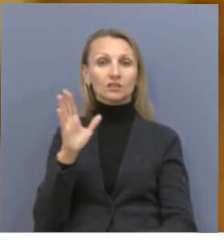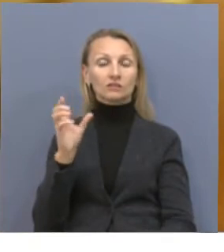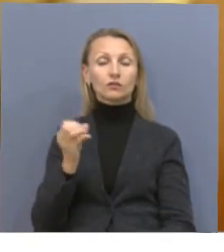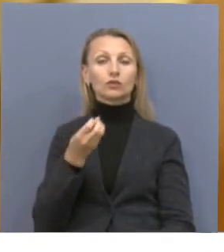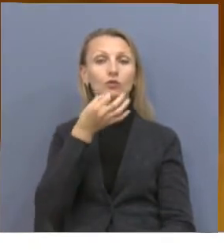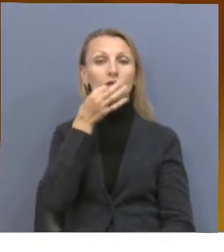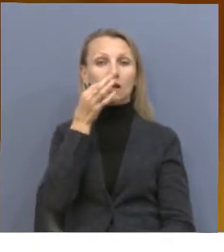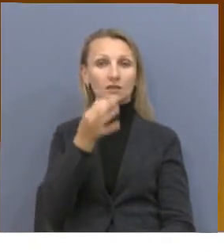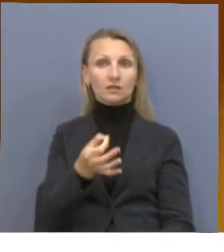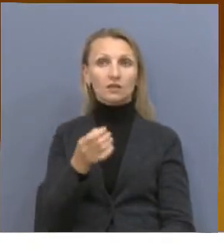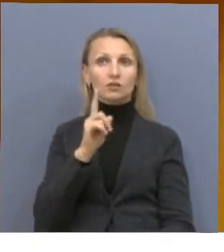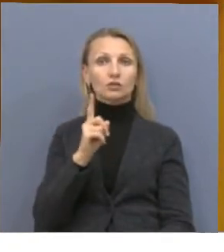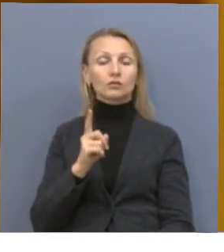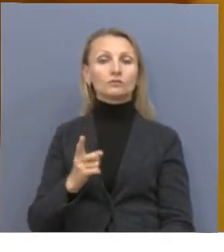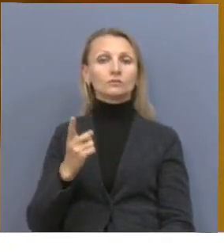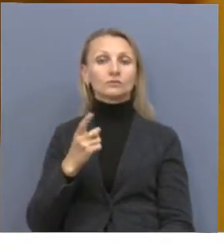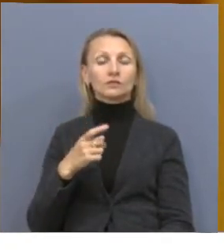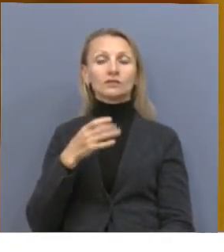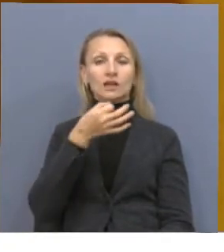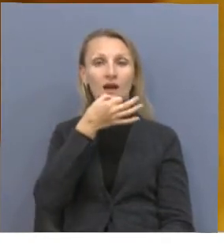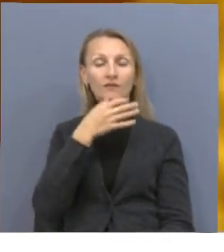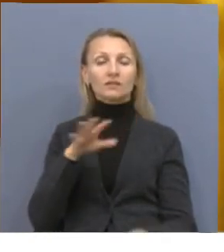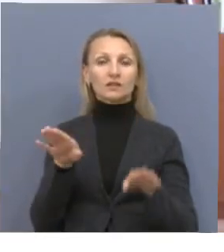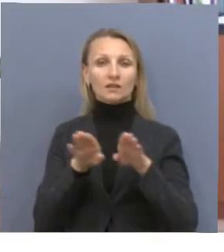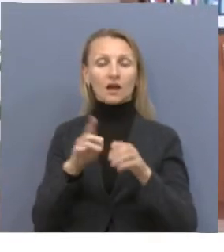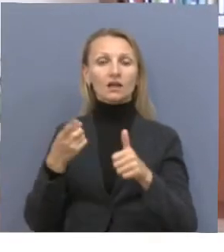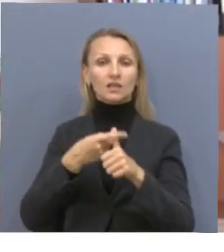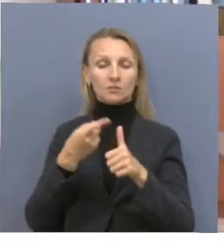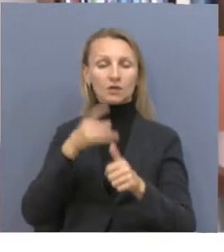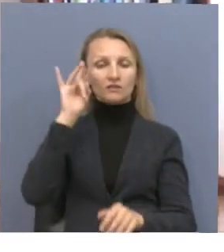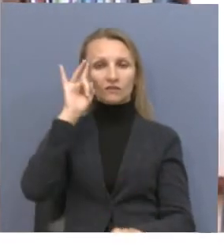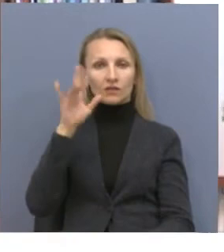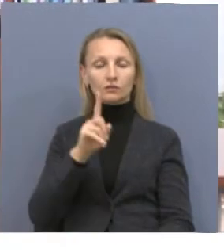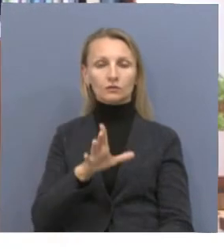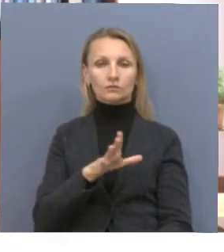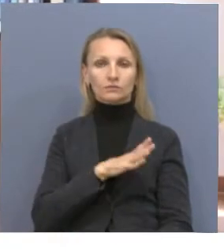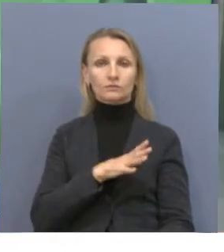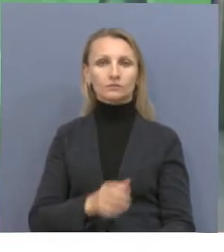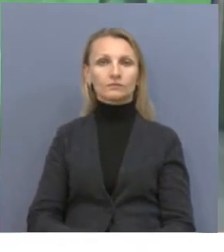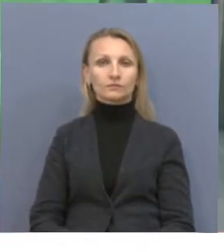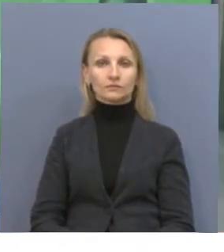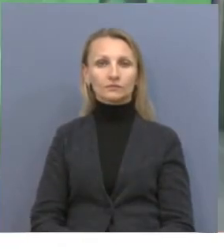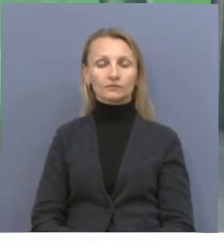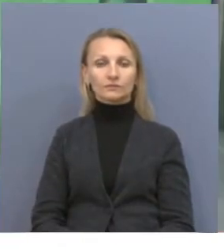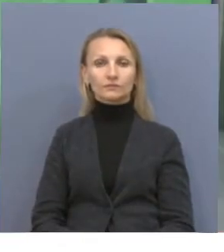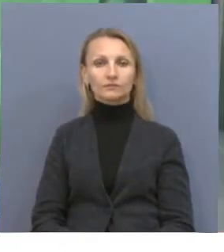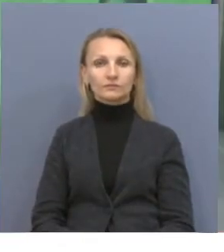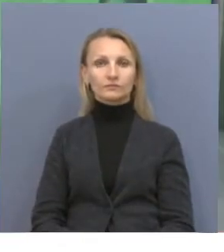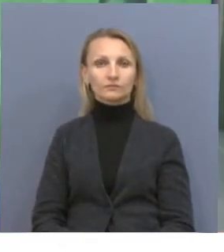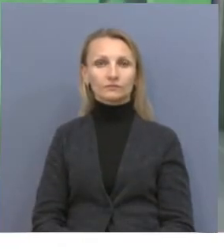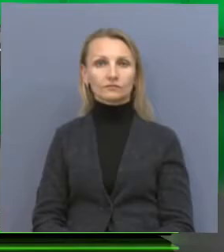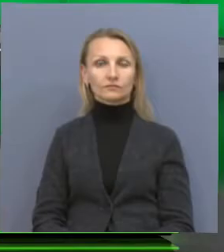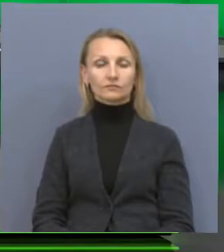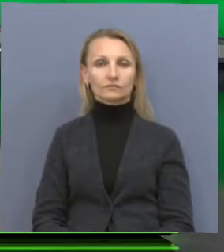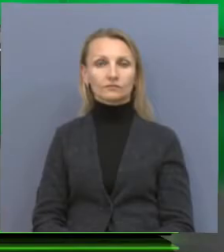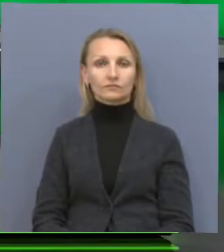подчеркнули, что им за честь прославлять имя своего наставника. Нурсултан Ибраев, Абзал Болтабаев, Сабарбек Кулатай, Абайту Леген, Купщий аппарат.